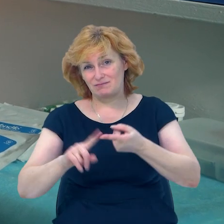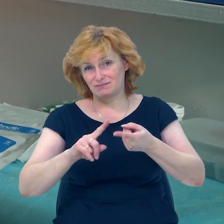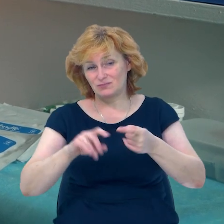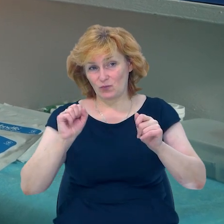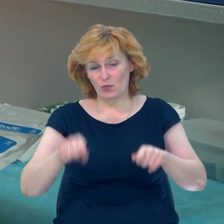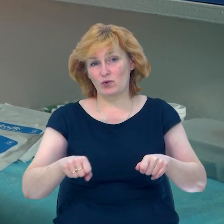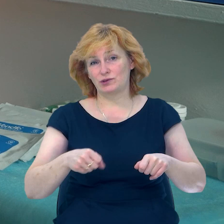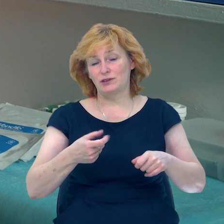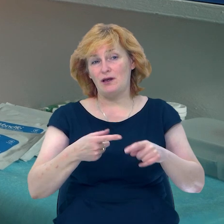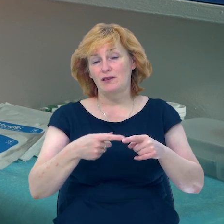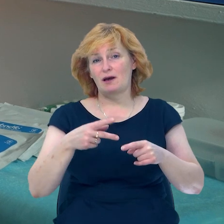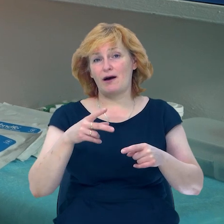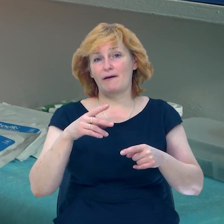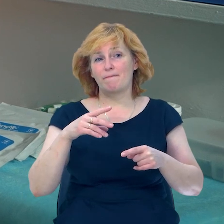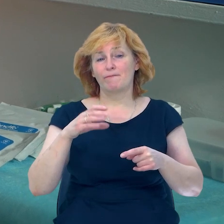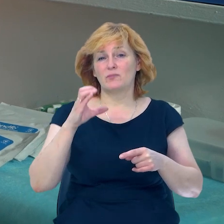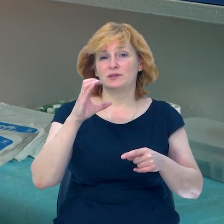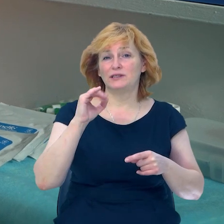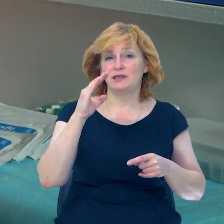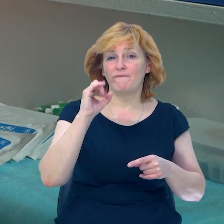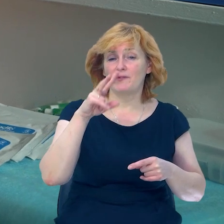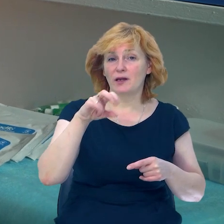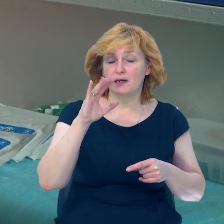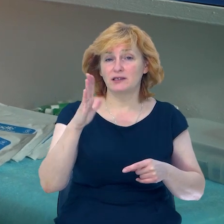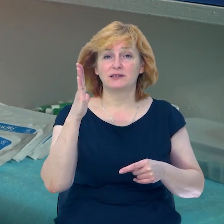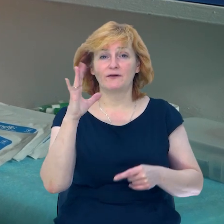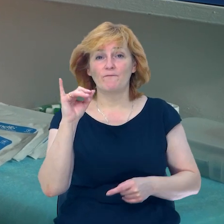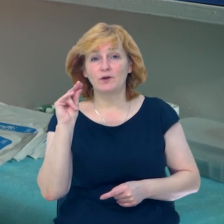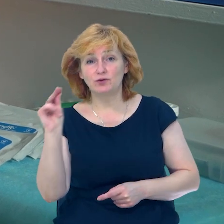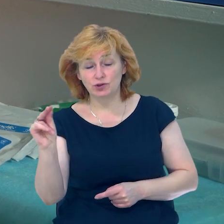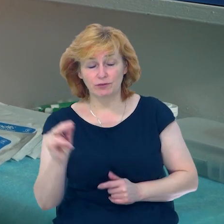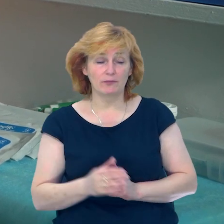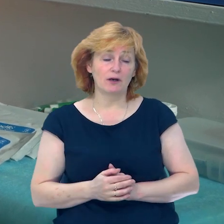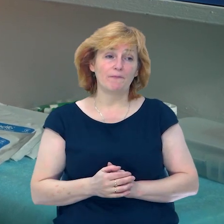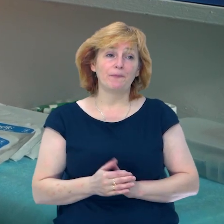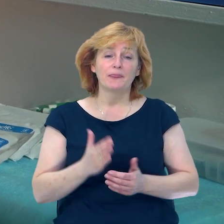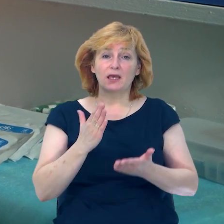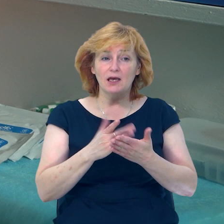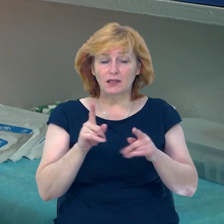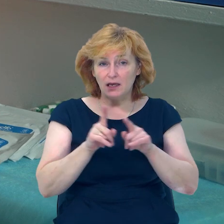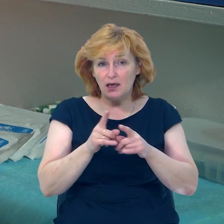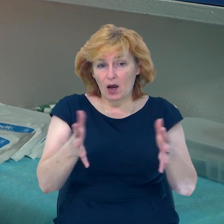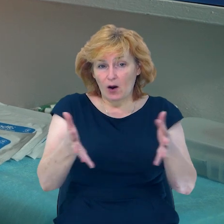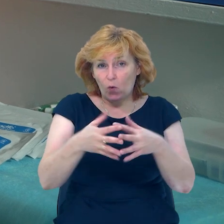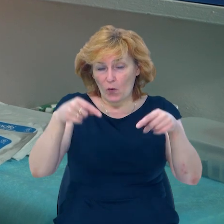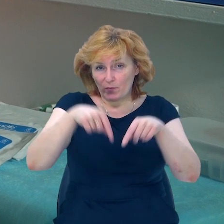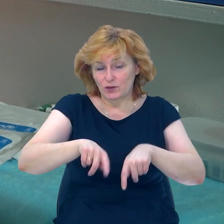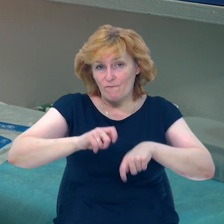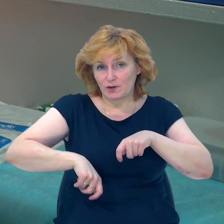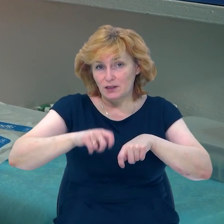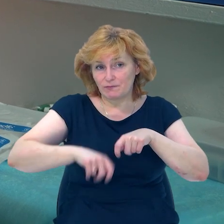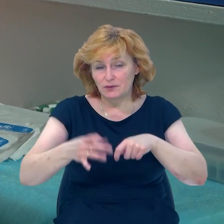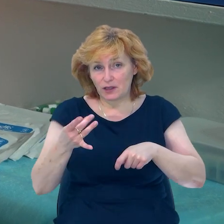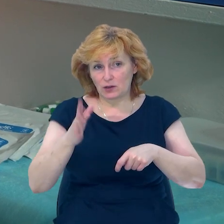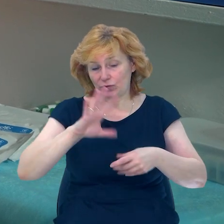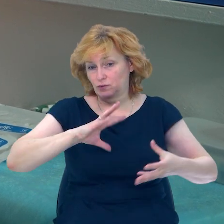гепатити БЦ, також сифіліс і ВІЧ. Комбіновані тести в результат буде